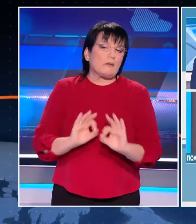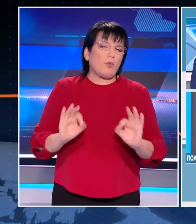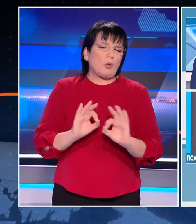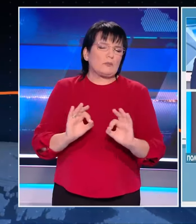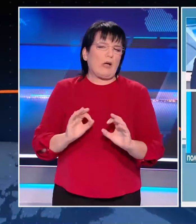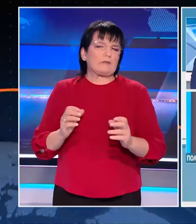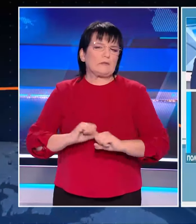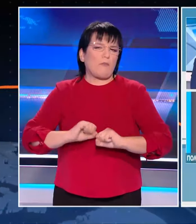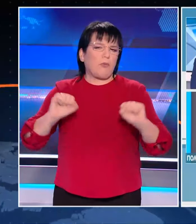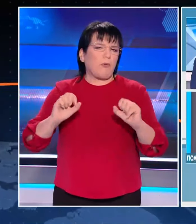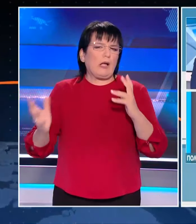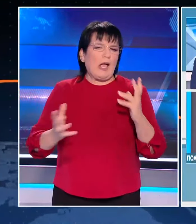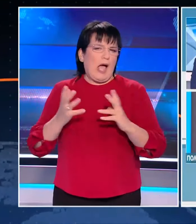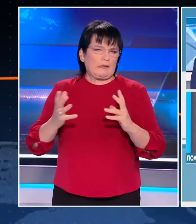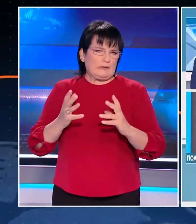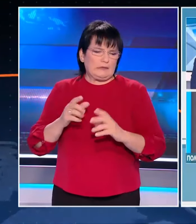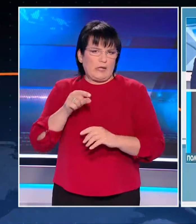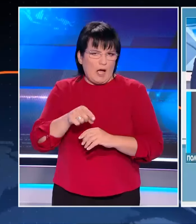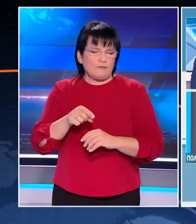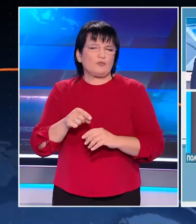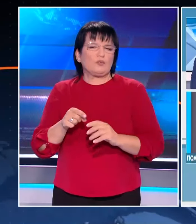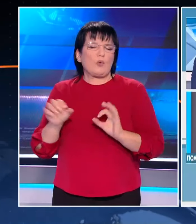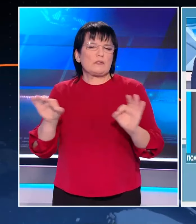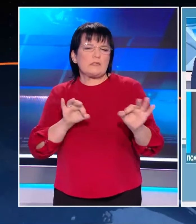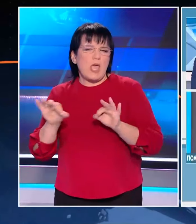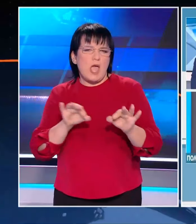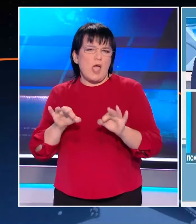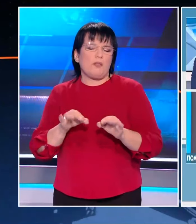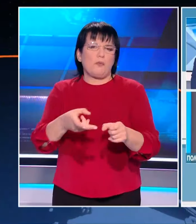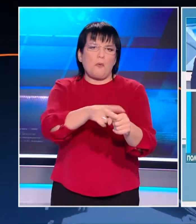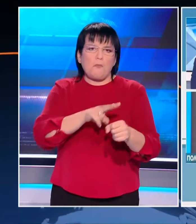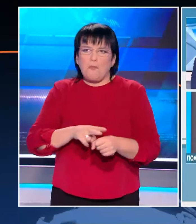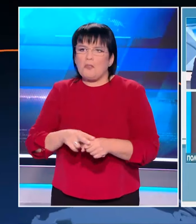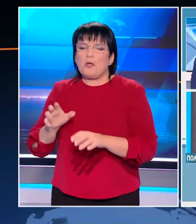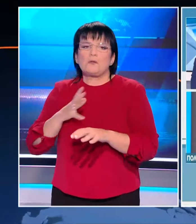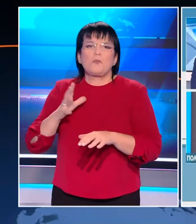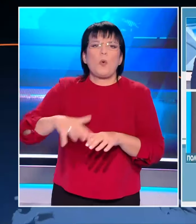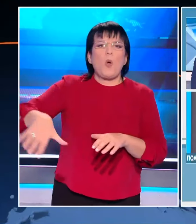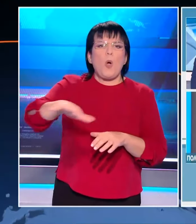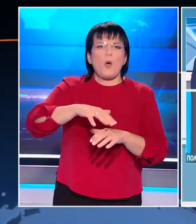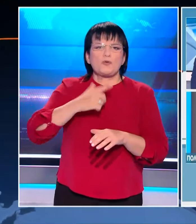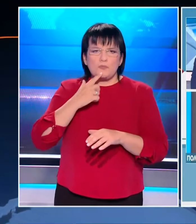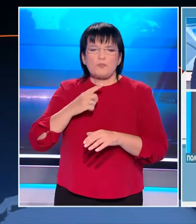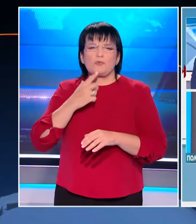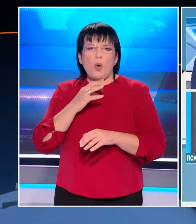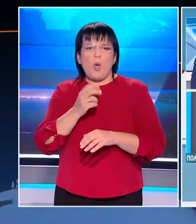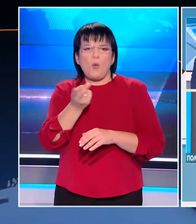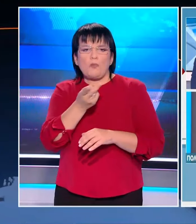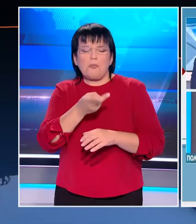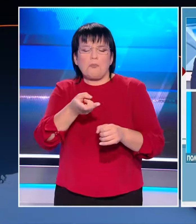κάτι ισχυρό, κάτι το οποίο σίγουρα θα μπορούσε να προκαλέσει και το θάνατο σε ανθρώπους. Το είδαμε άλλωστε μετά από αυτή την έκρηξη,